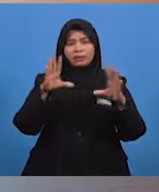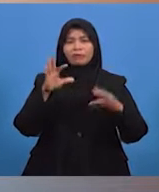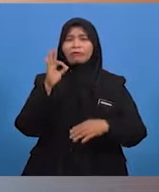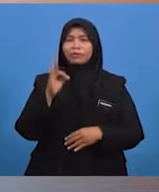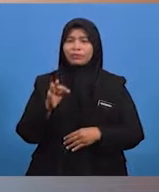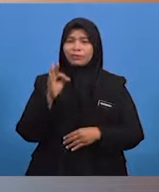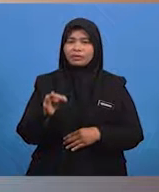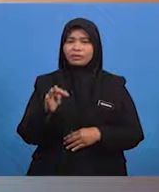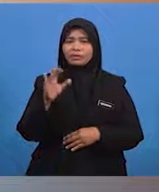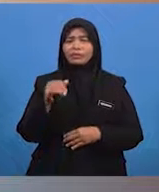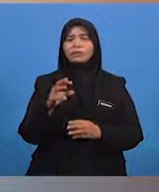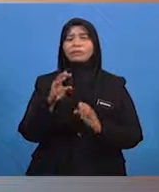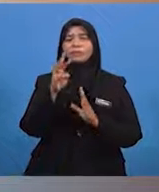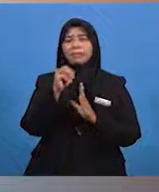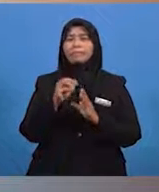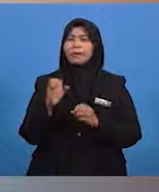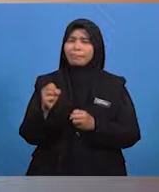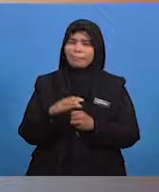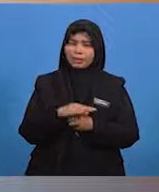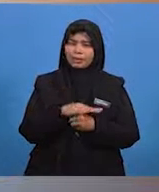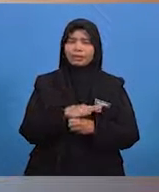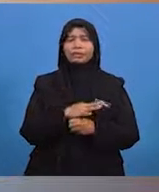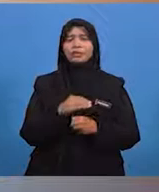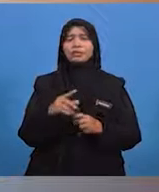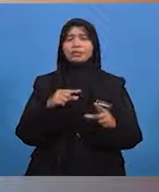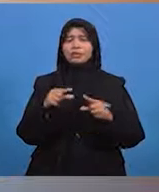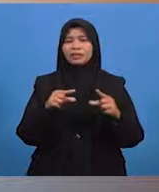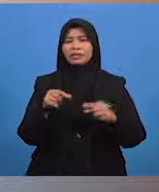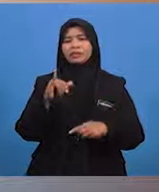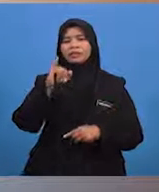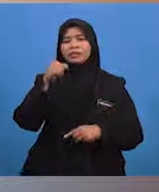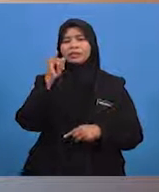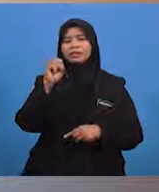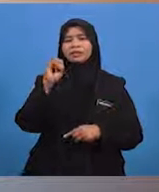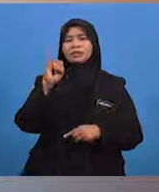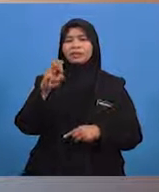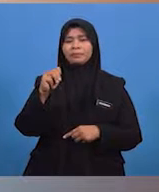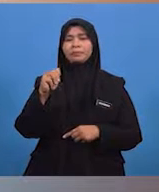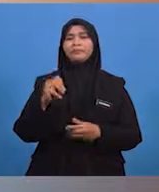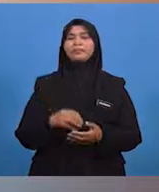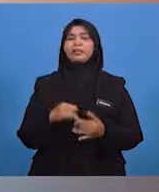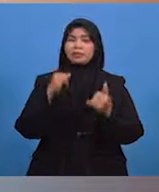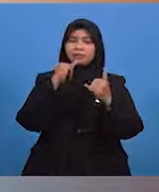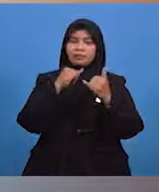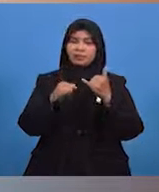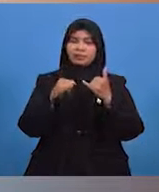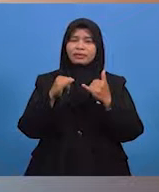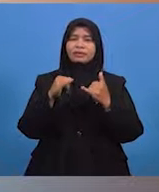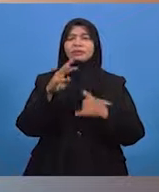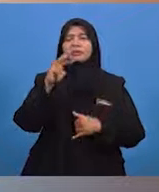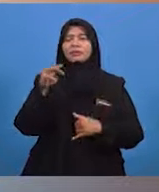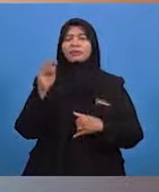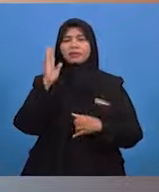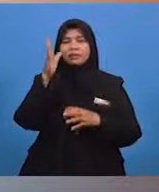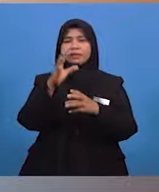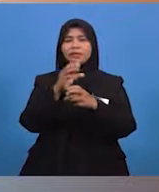faktor-faktor yang mempengaruhi gerakan jisim. Akhir sekali, murid-murid